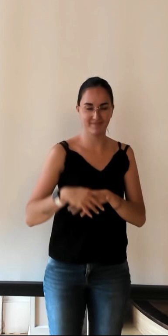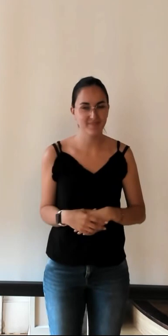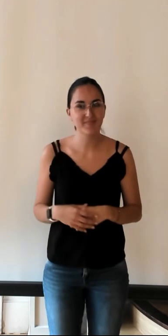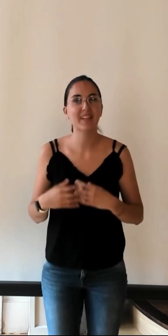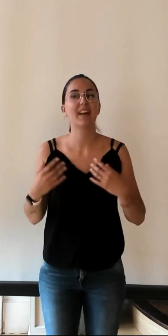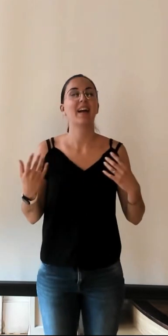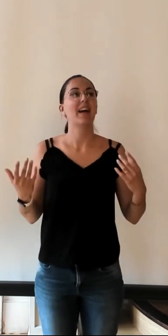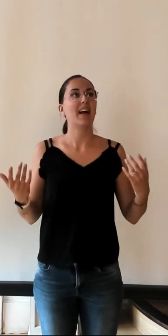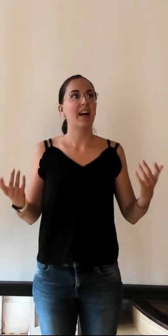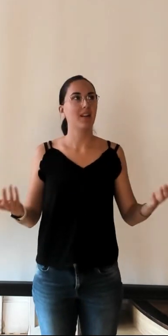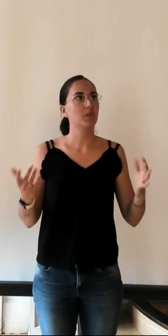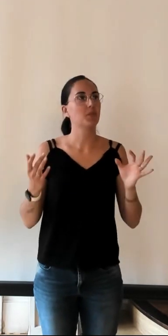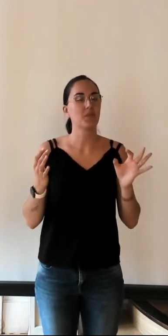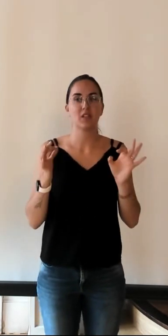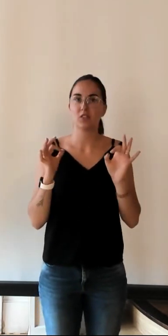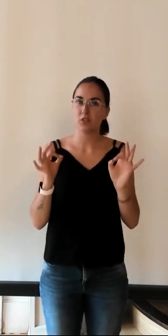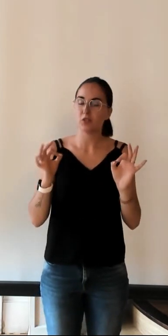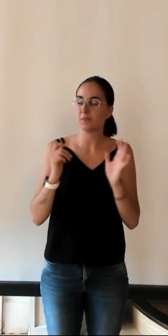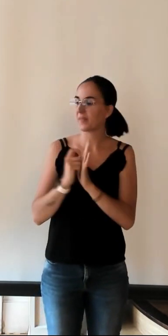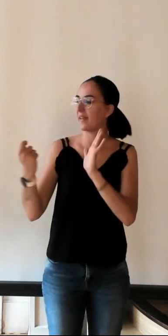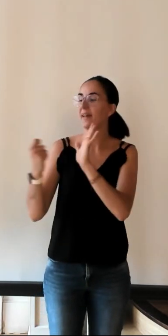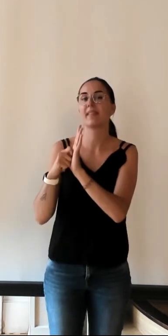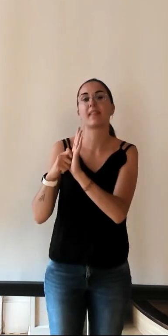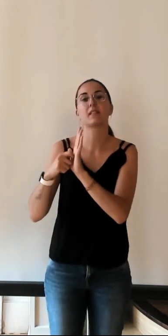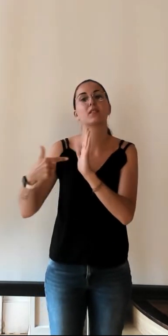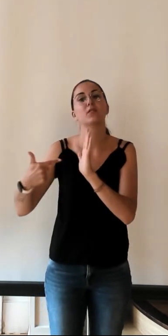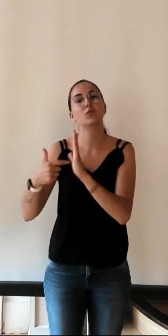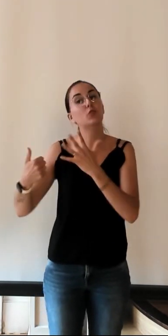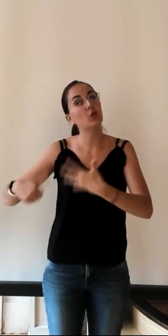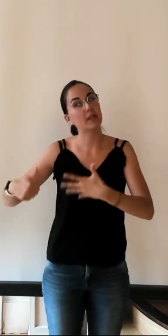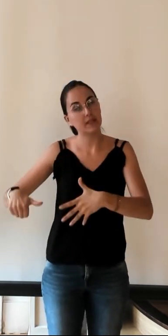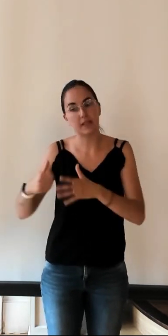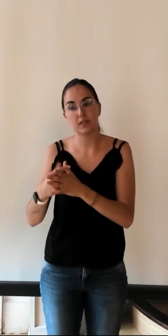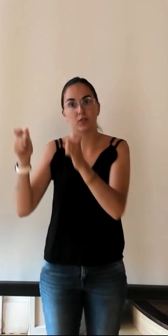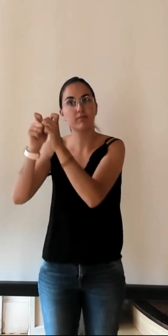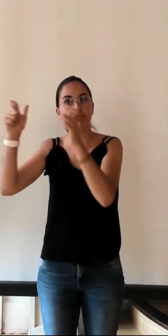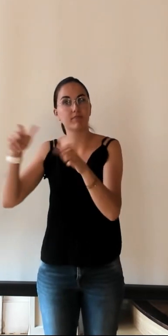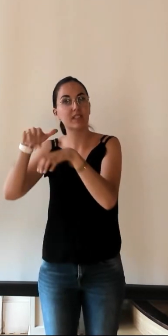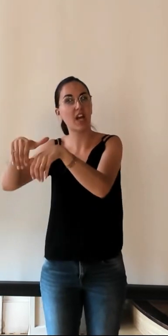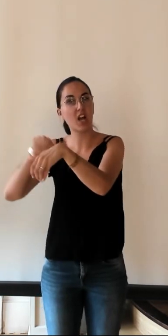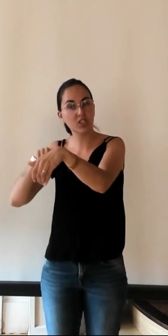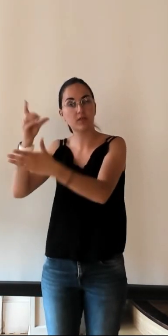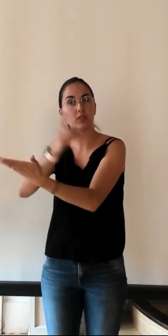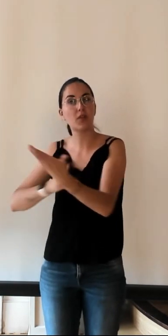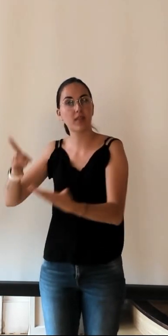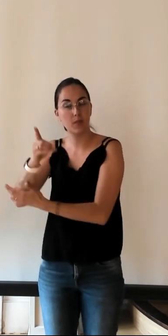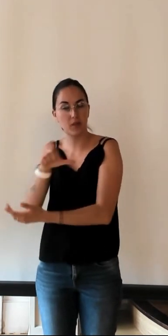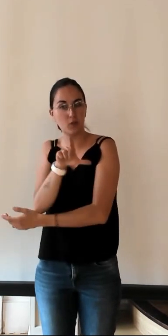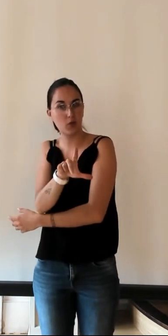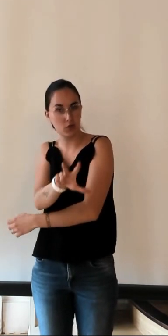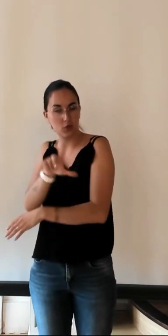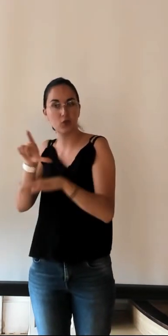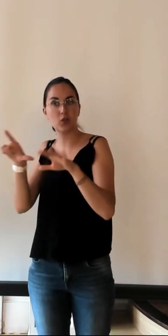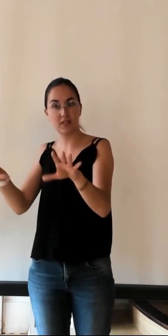en effet, en 2016, les archives d'Indre-et-Loire ont conçu une exposition